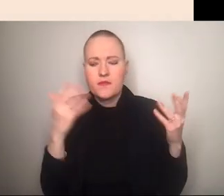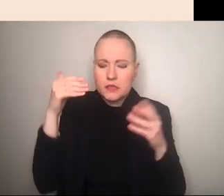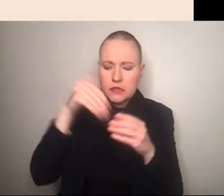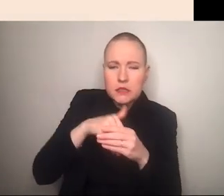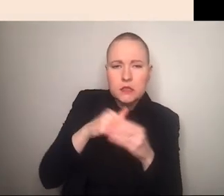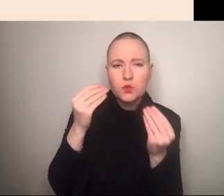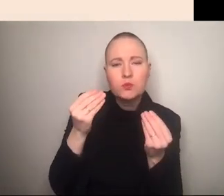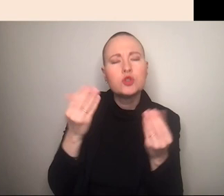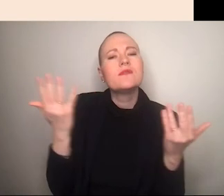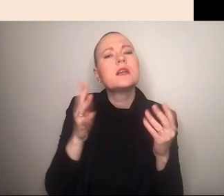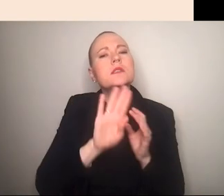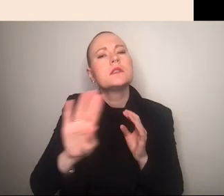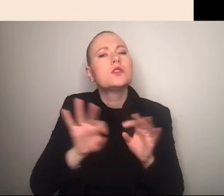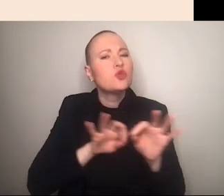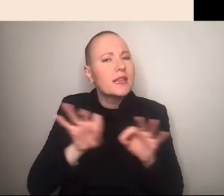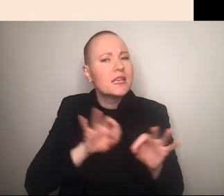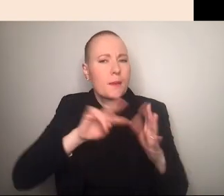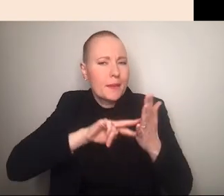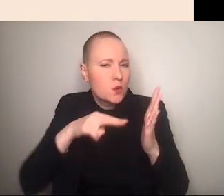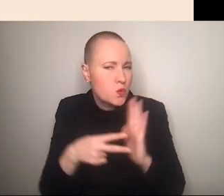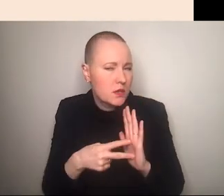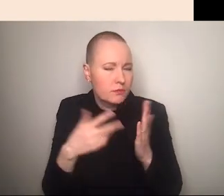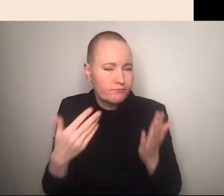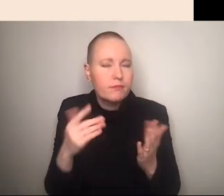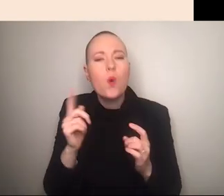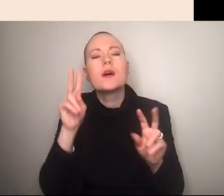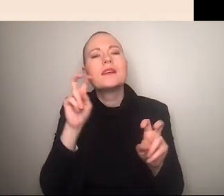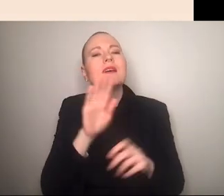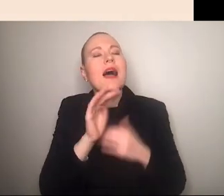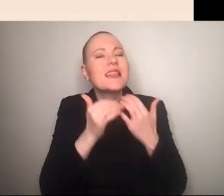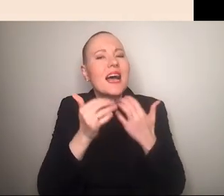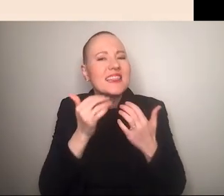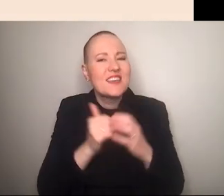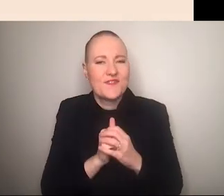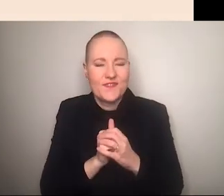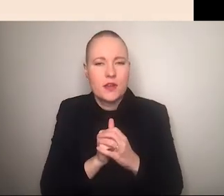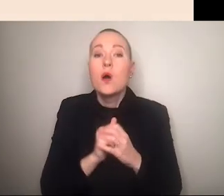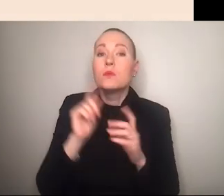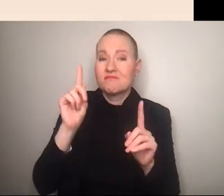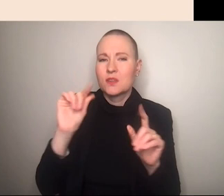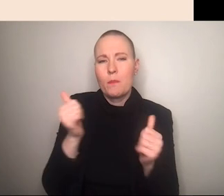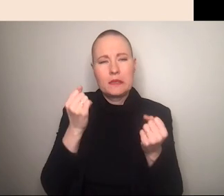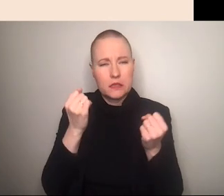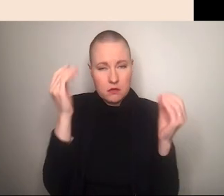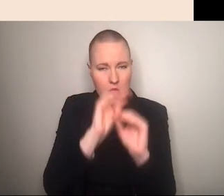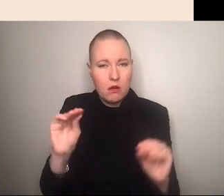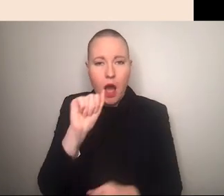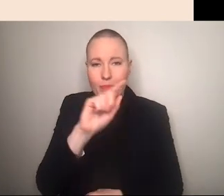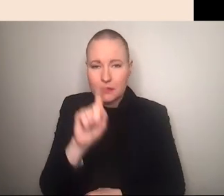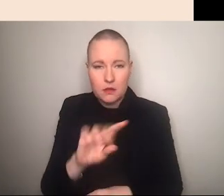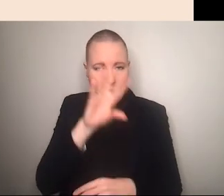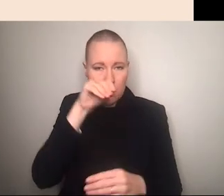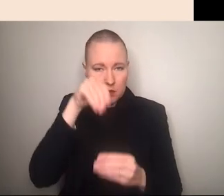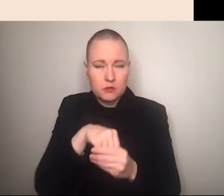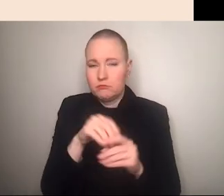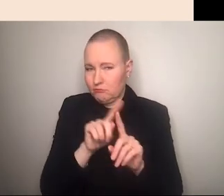wenn in dieser an hier auch noch mal der hinweis ich erhebe hier keinen anspruch auf vollständigkeit da eben erstens meine forschung noch nicht